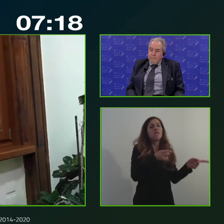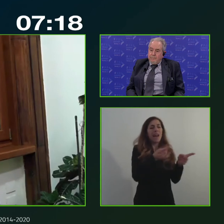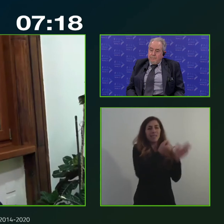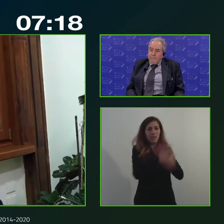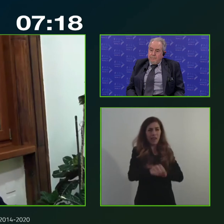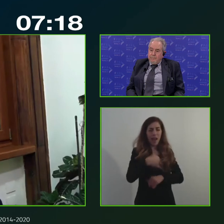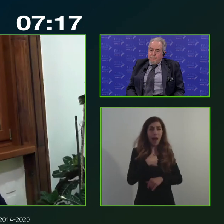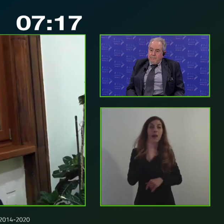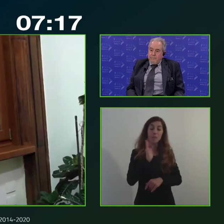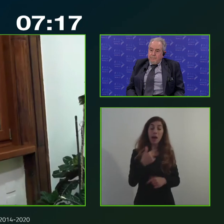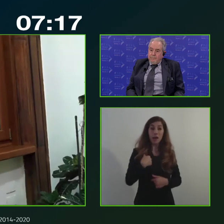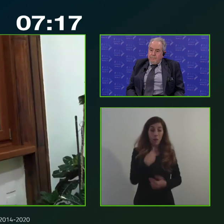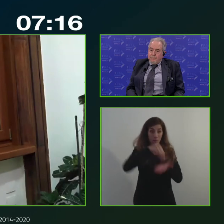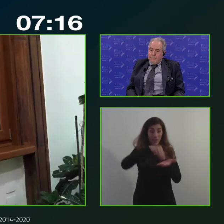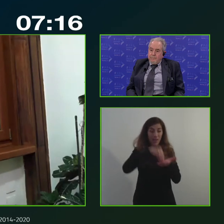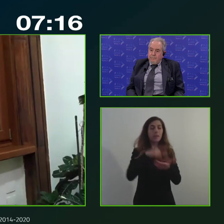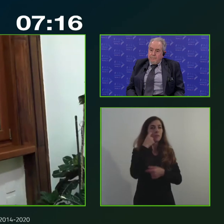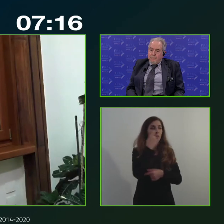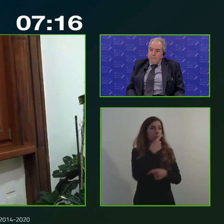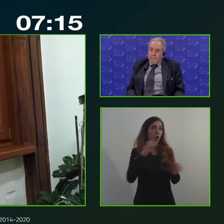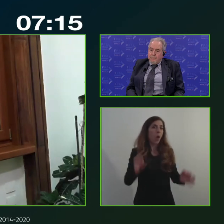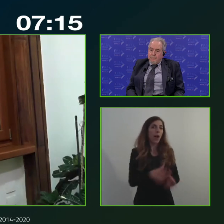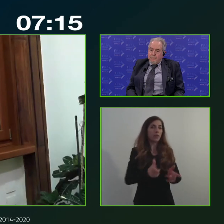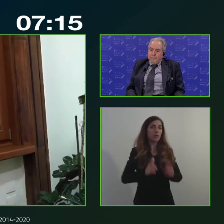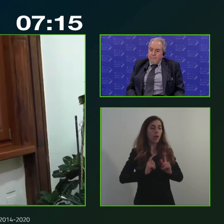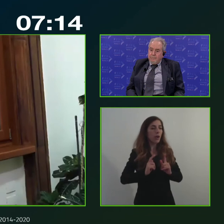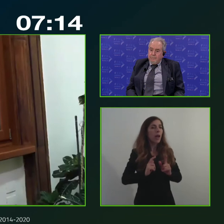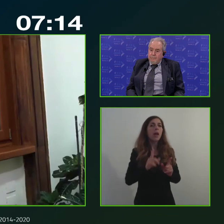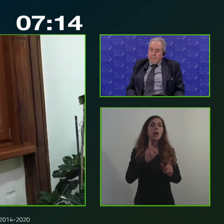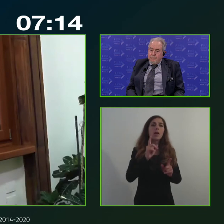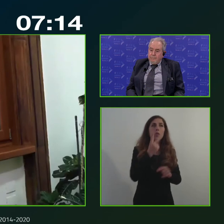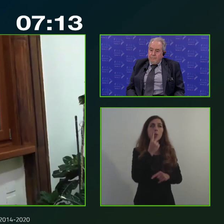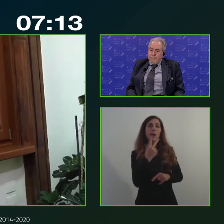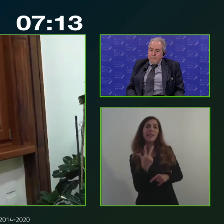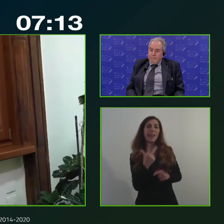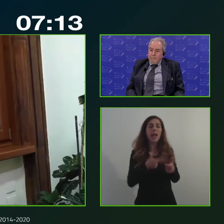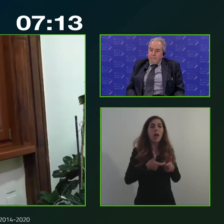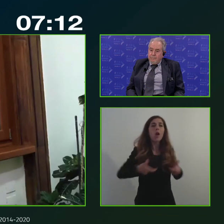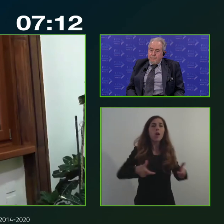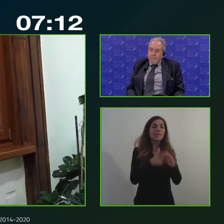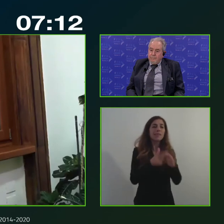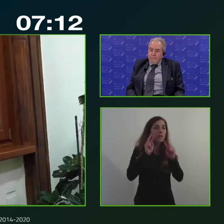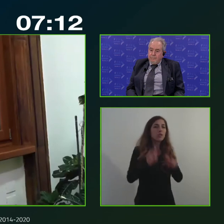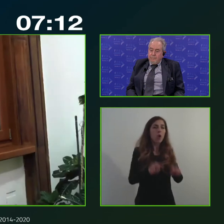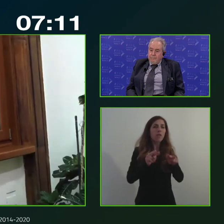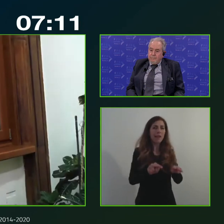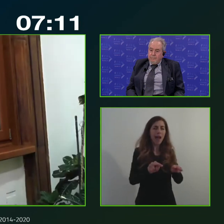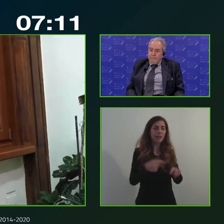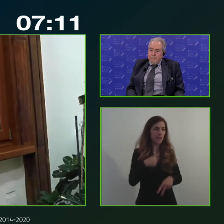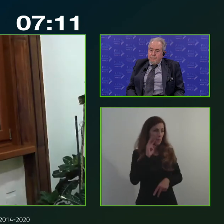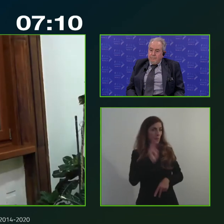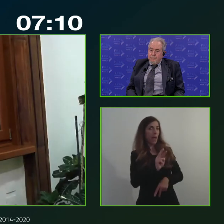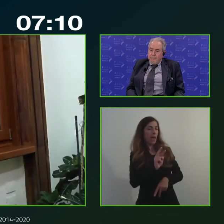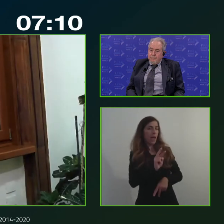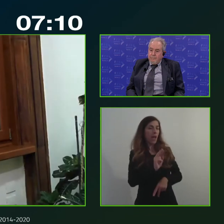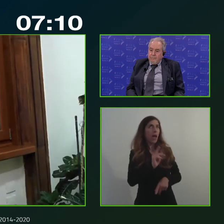assistere di assistere perché ovviamente ne facevo parte agli ultimi 2-3 comitati di sorveglianza e dove mi sono accorto che